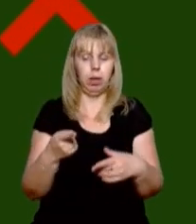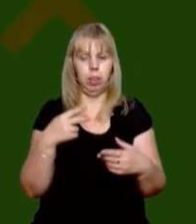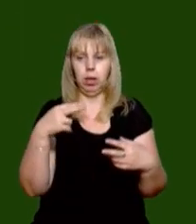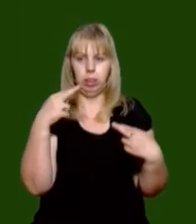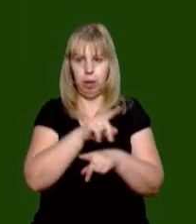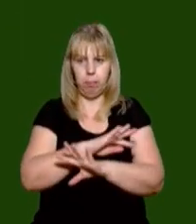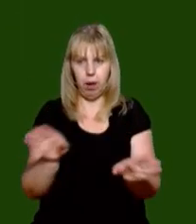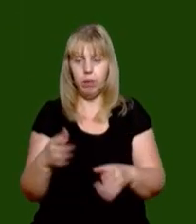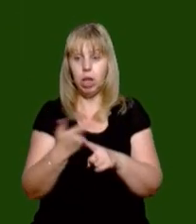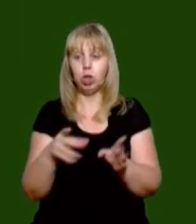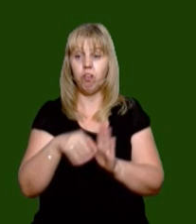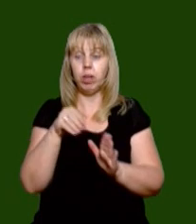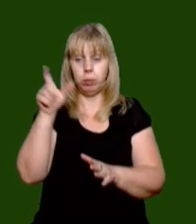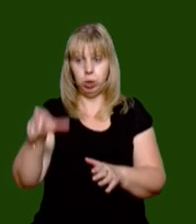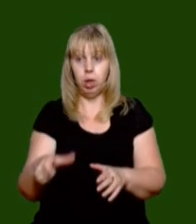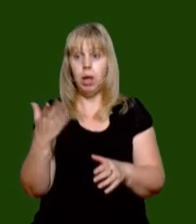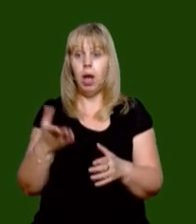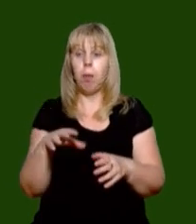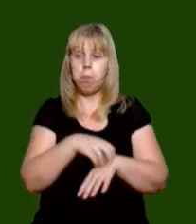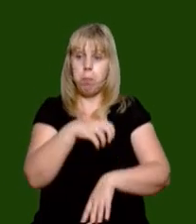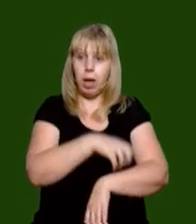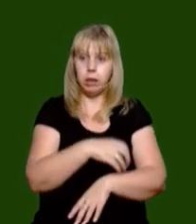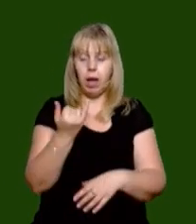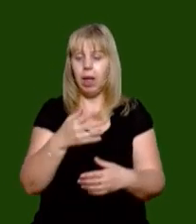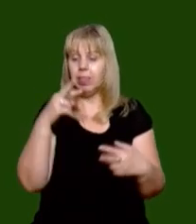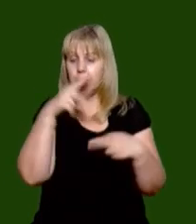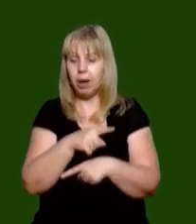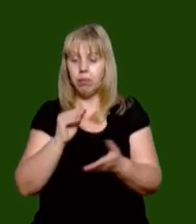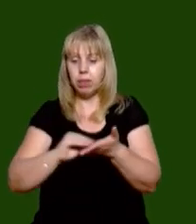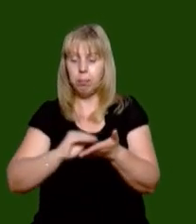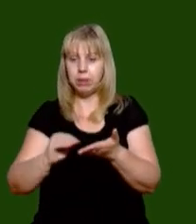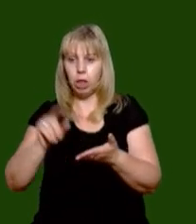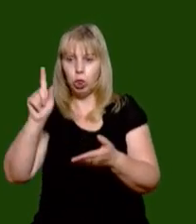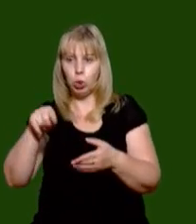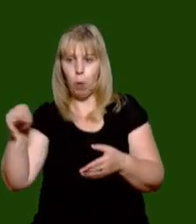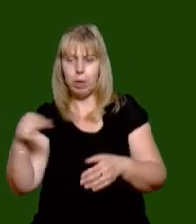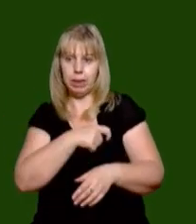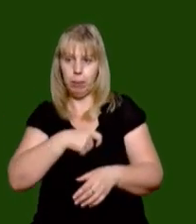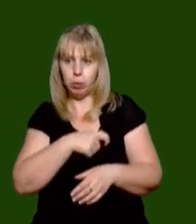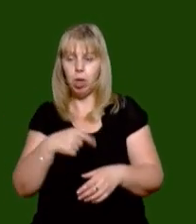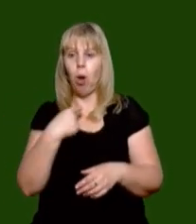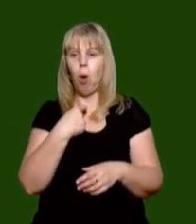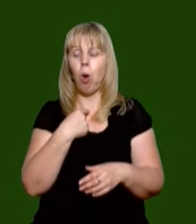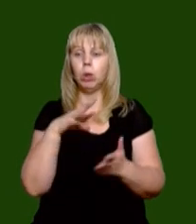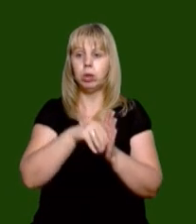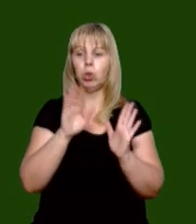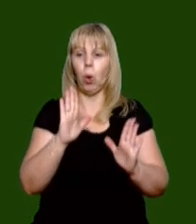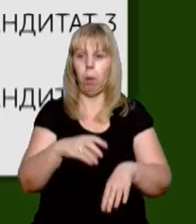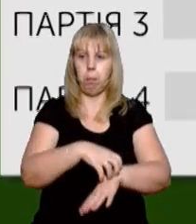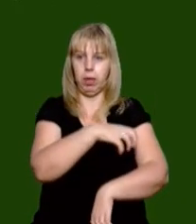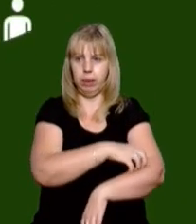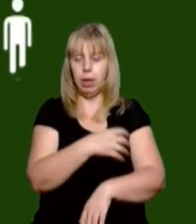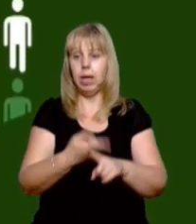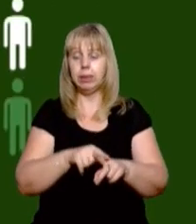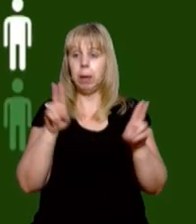недійсним. І якщо виборець проголосував за партію, але не чітко написав номер кандидата, то його голос зарахується тільки за партію.